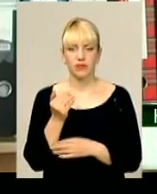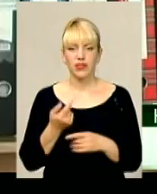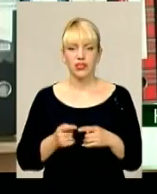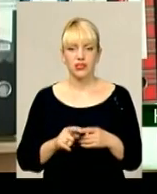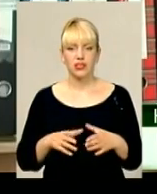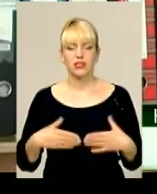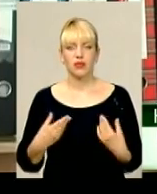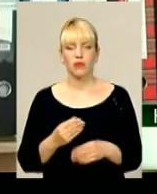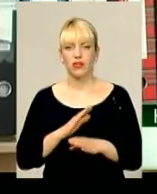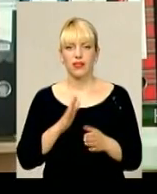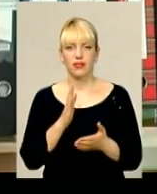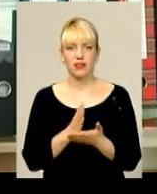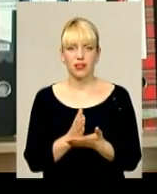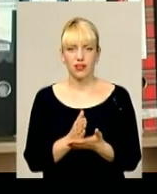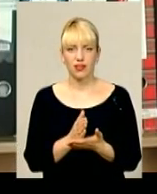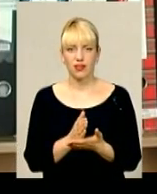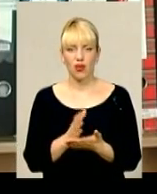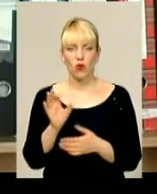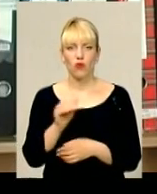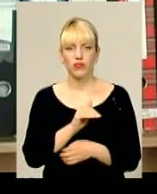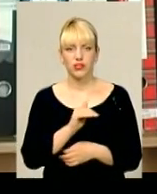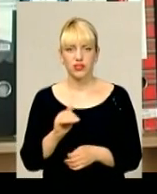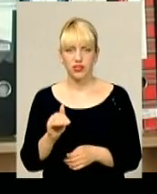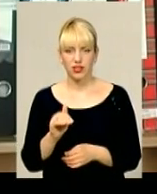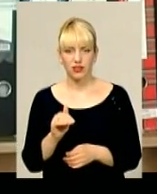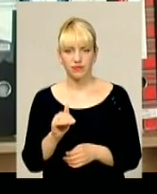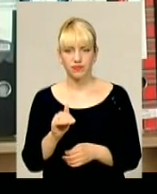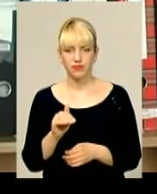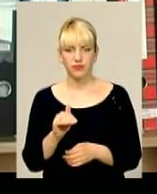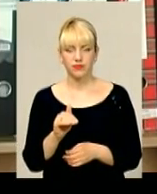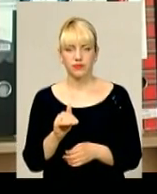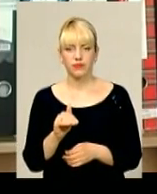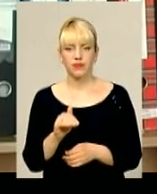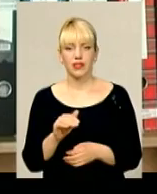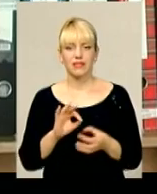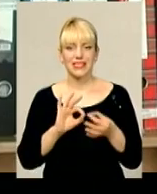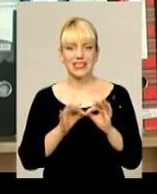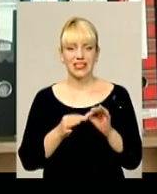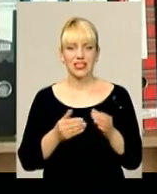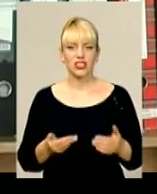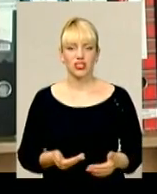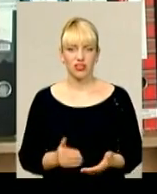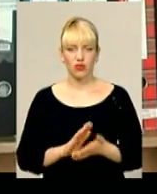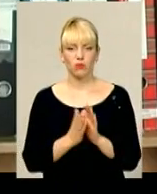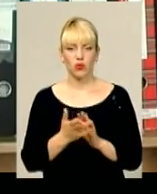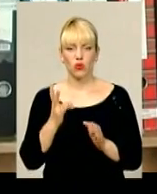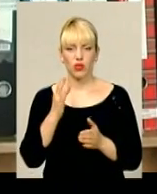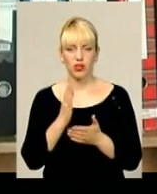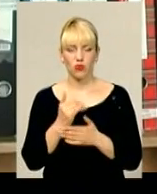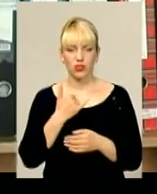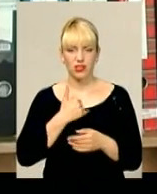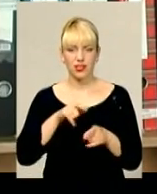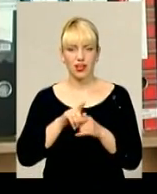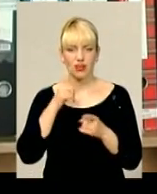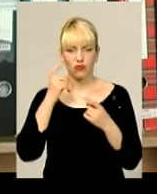Сім'я не є офіційно в складних життєвих обставинах, однак ми маємо інформацію про те, що